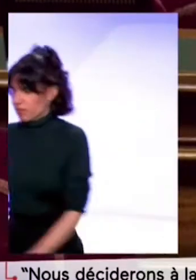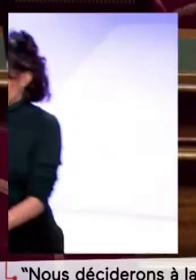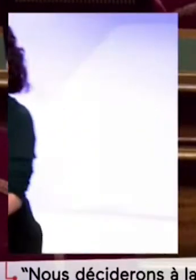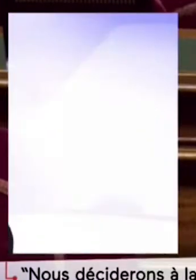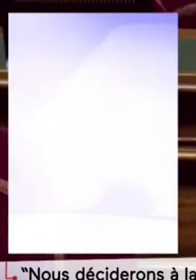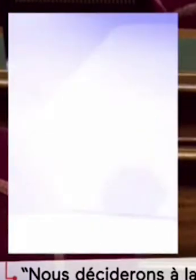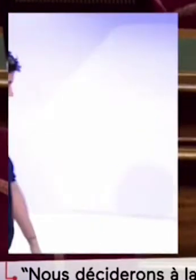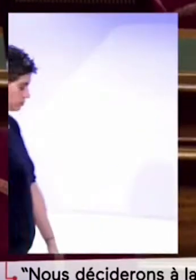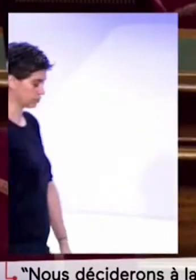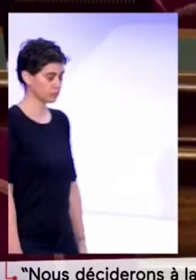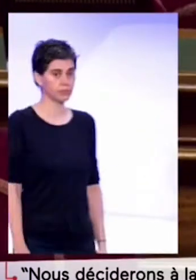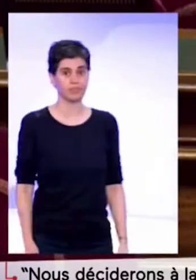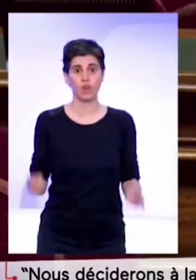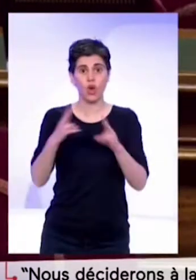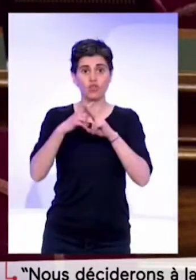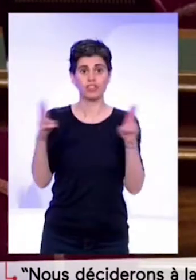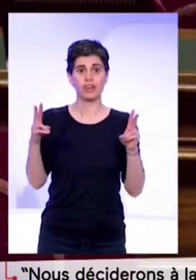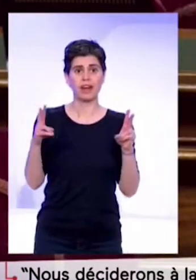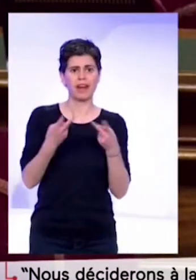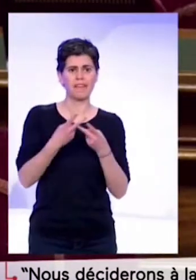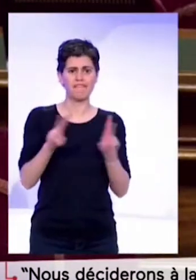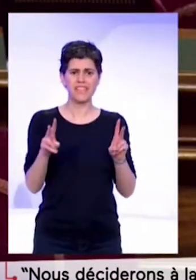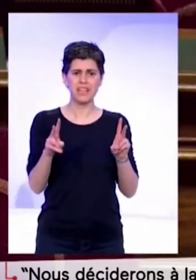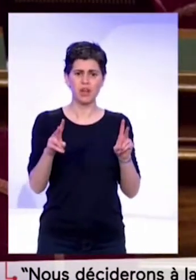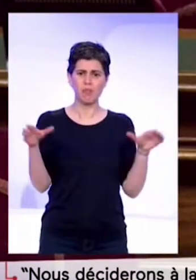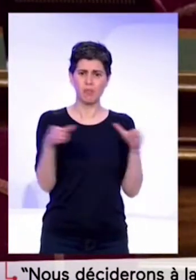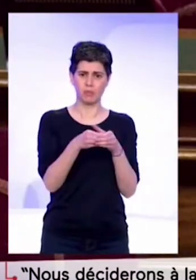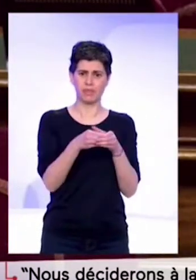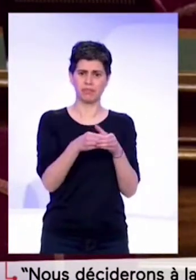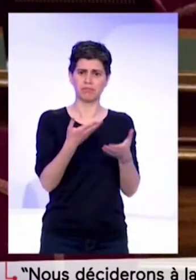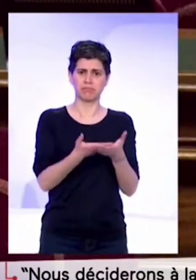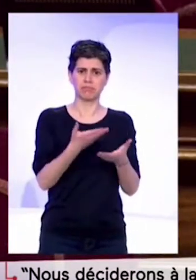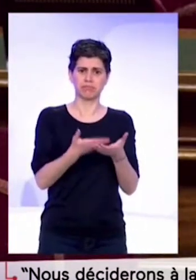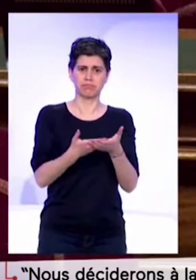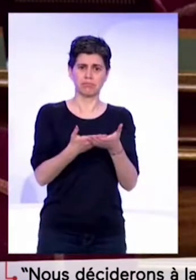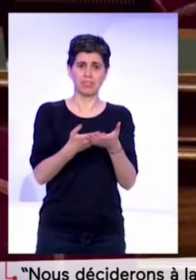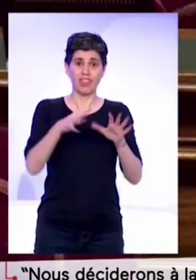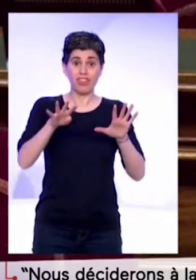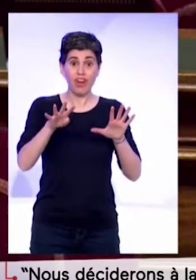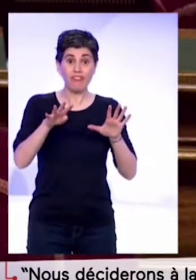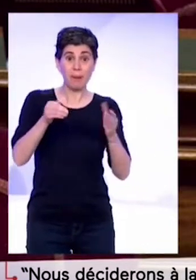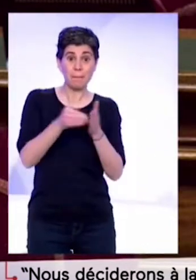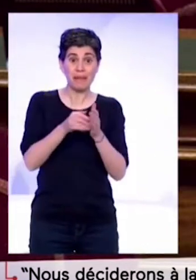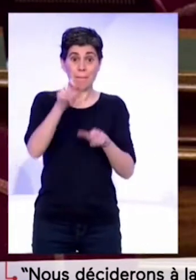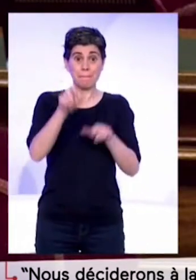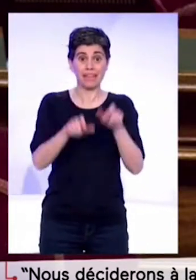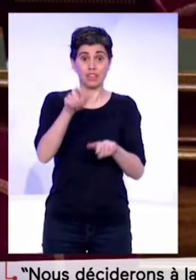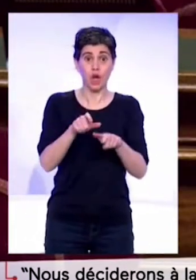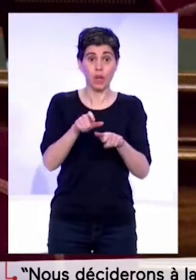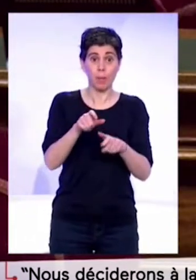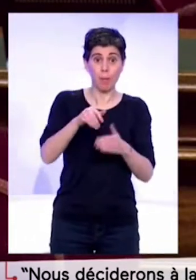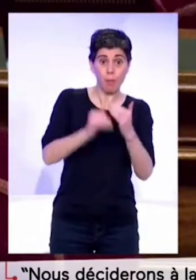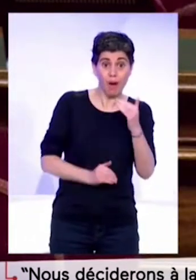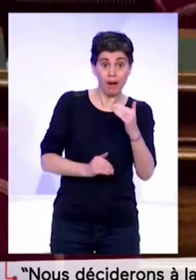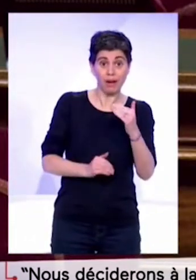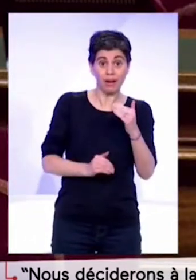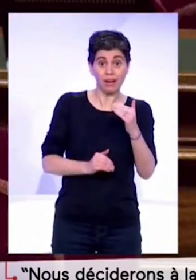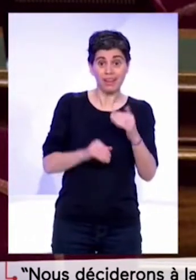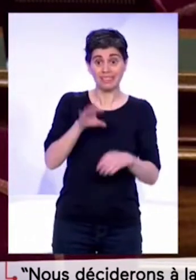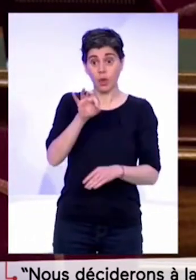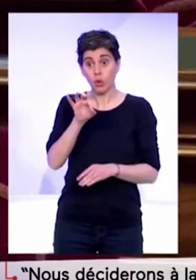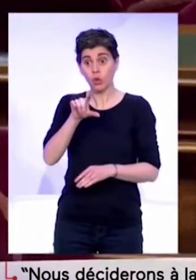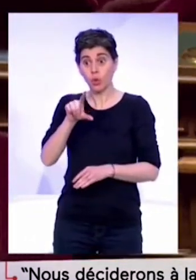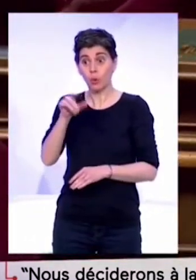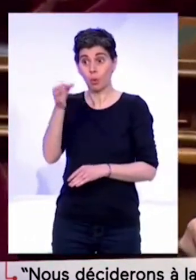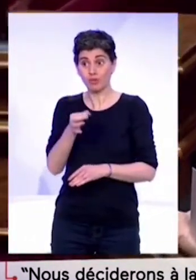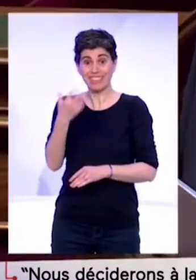sont des petites collectivités. 98% de nos collectivités ont moins de 9 000 habitants. 52% ont moins de 500